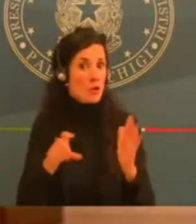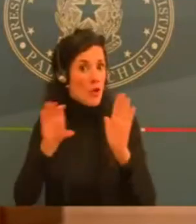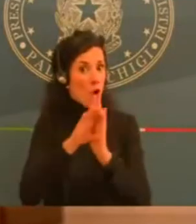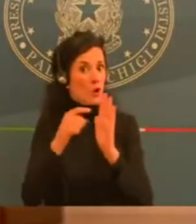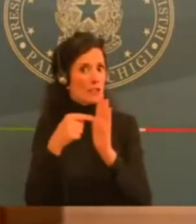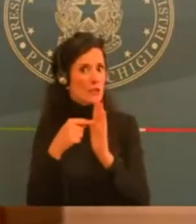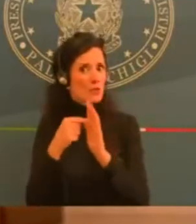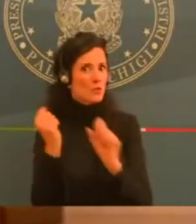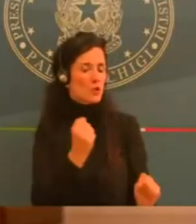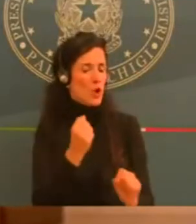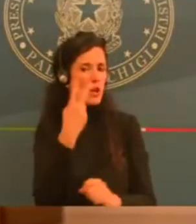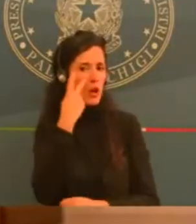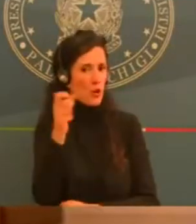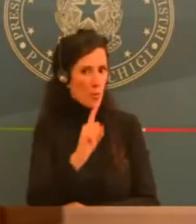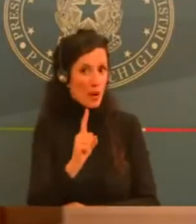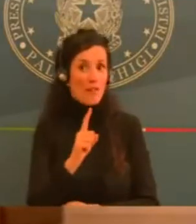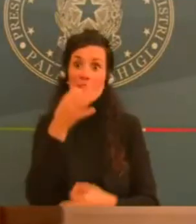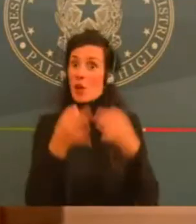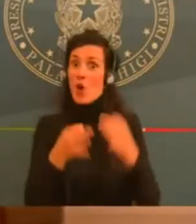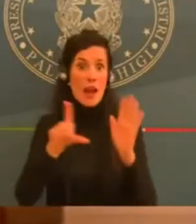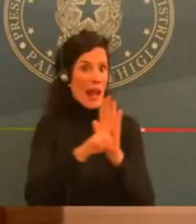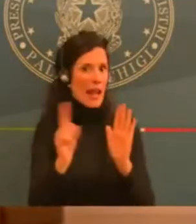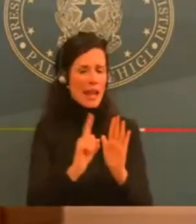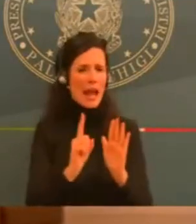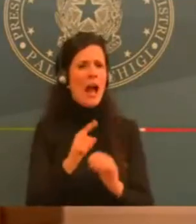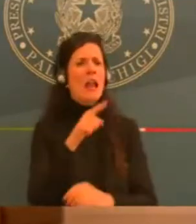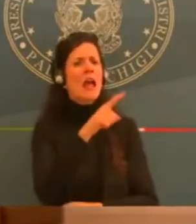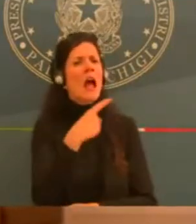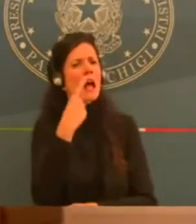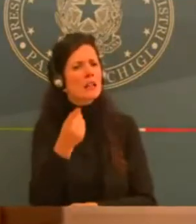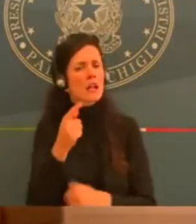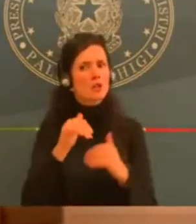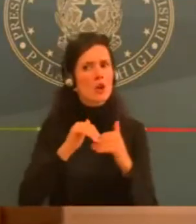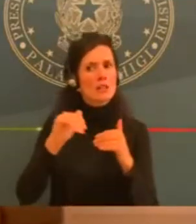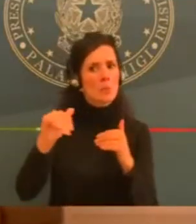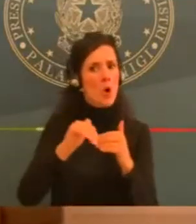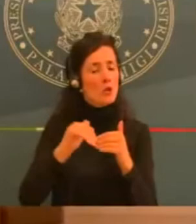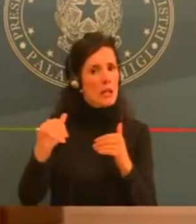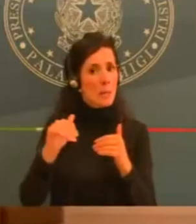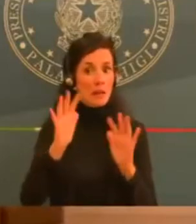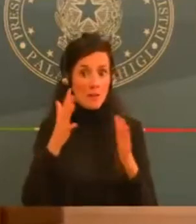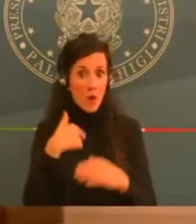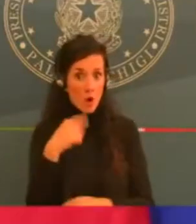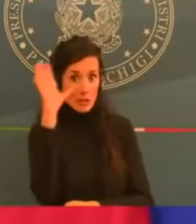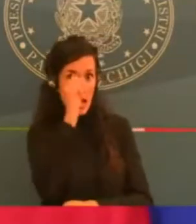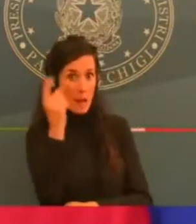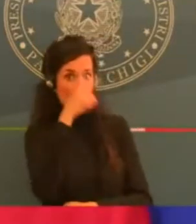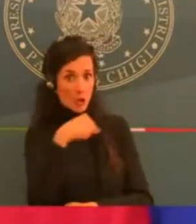case, che riesca meglio questo perché questo non l'abbiamo compreso, almeno io non l'ho compreso. Grazie.